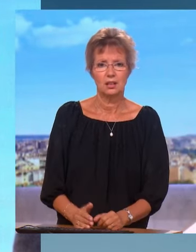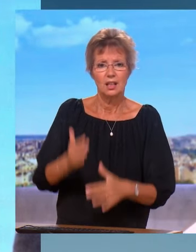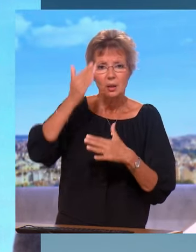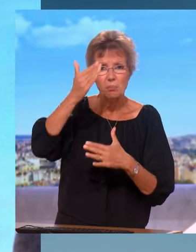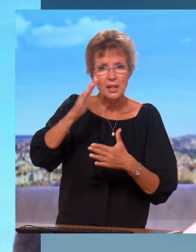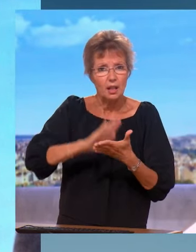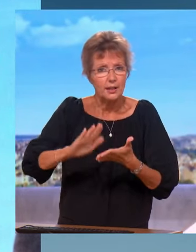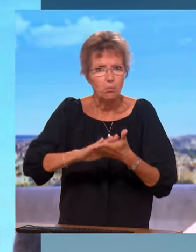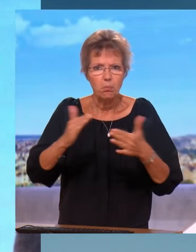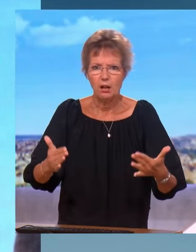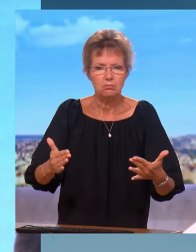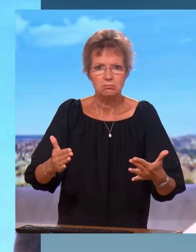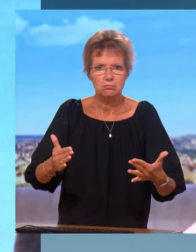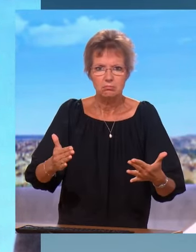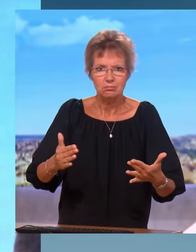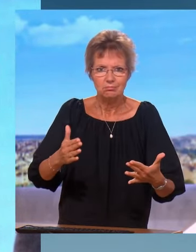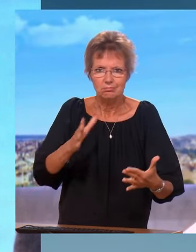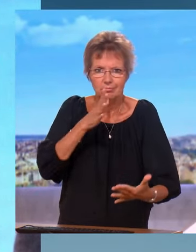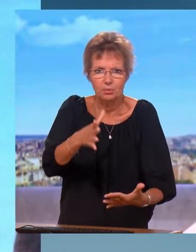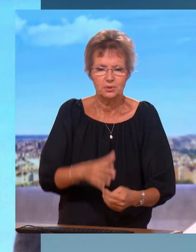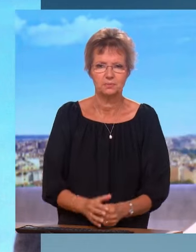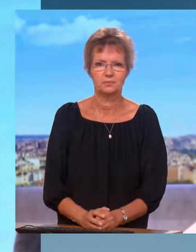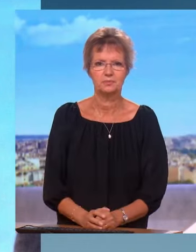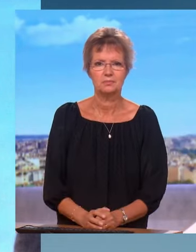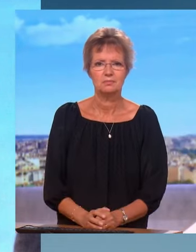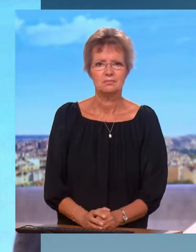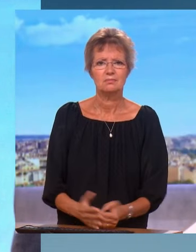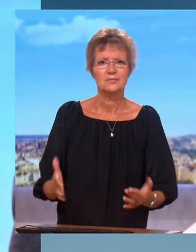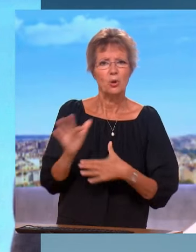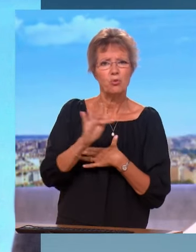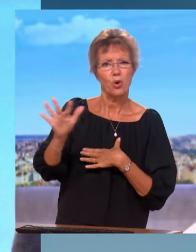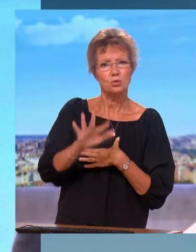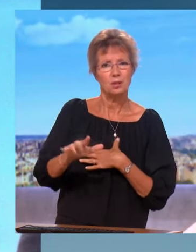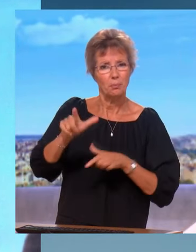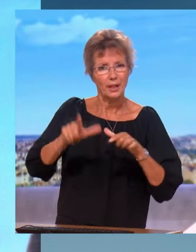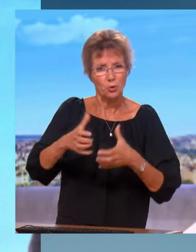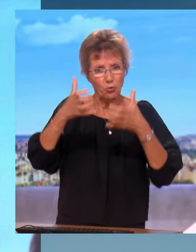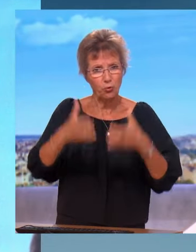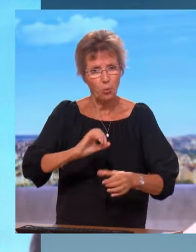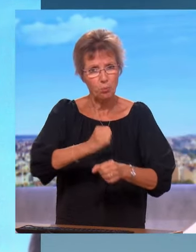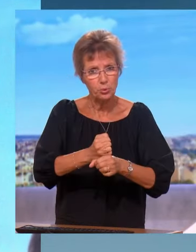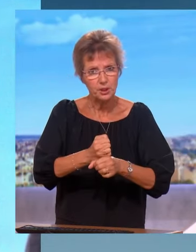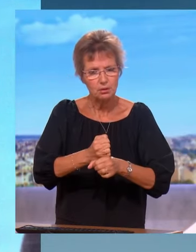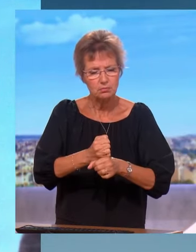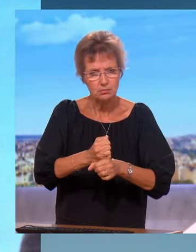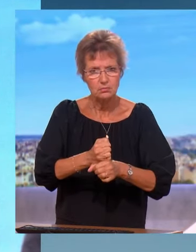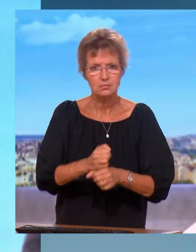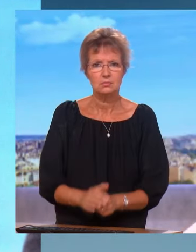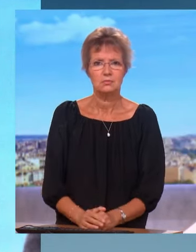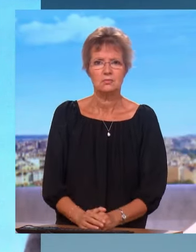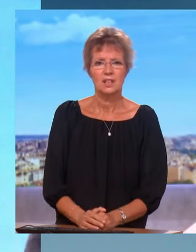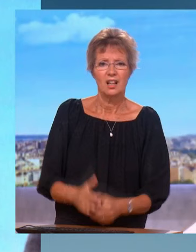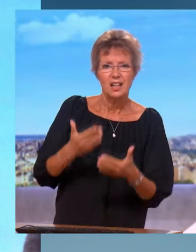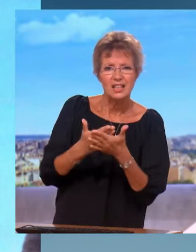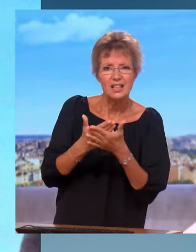'impunité la véritable réponse. Et encore une fois, sur tous ces sujets, les Français sont majoritairement pour et je combats l'idée qu'on puisse laisser